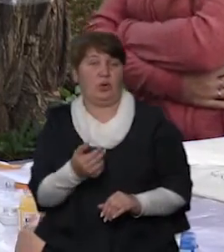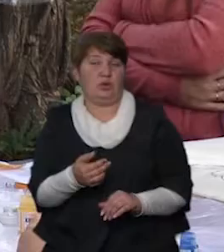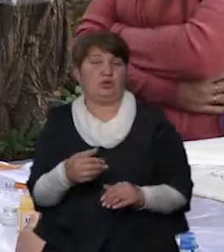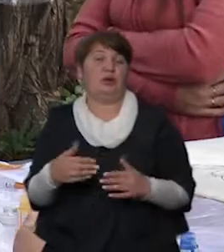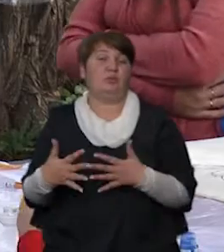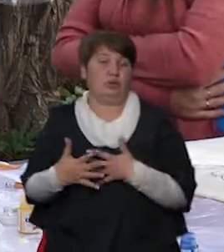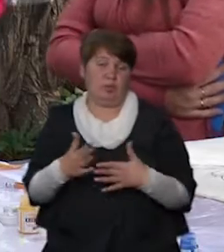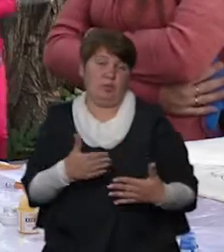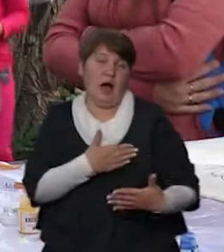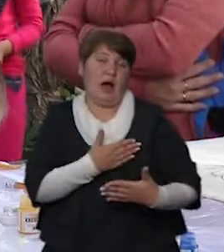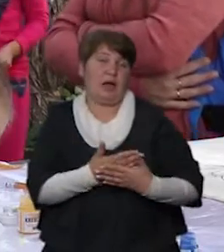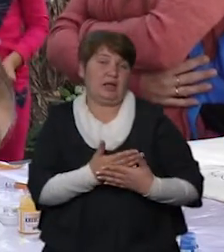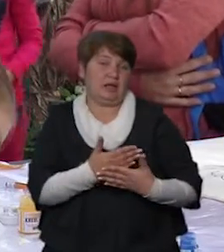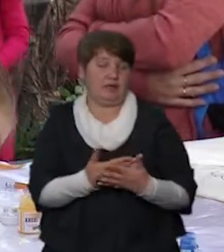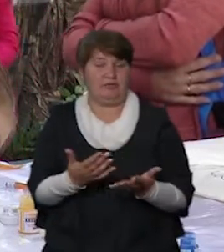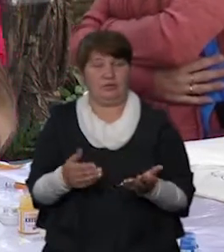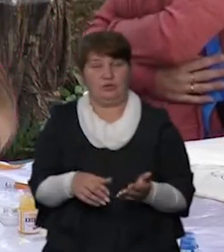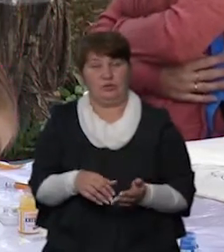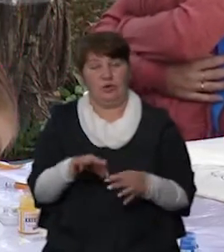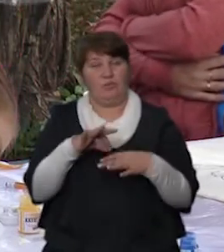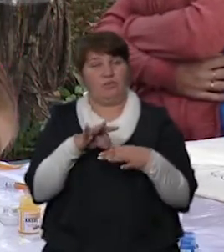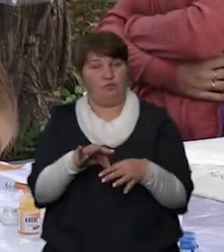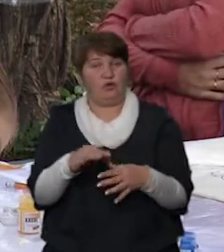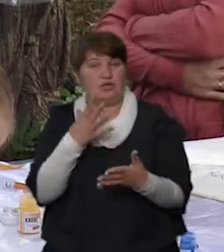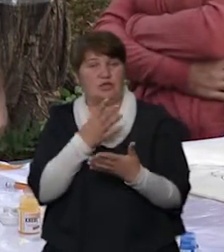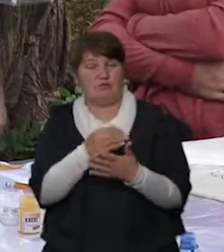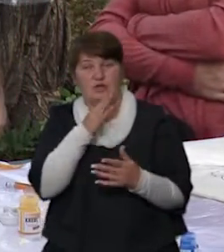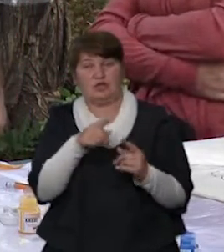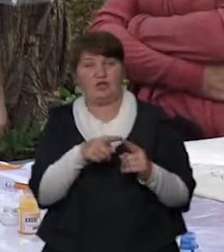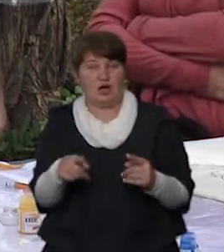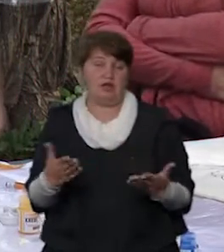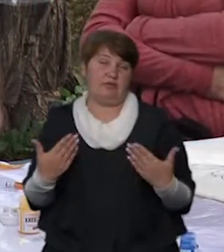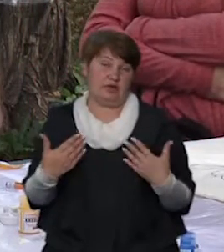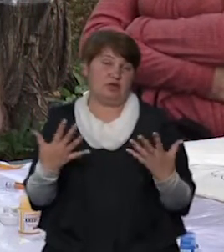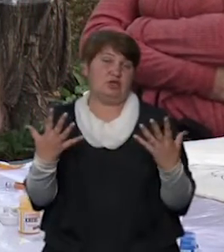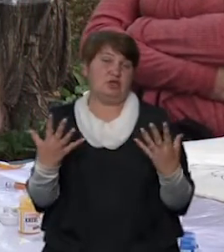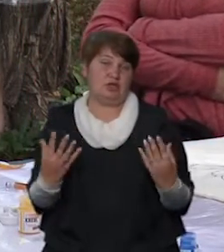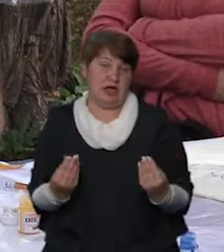активна сім'я і нам подобається проводити веселий час, особливо, що на вихідних, коли є вільна хвилинка.